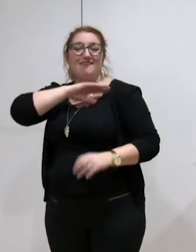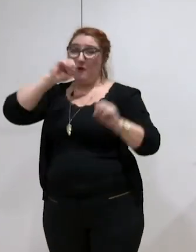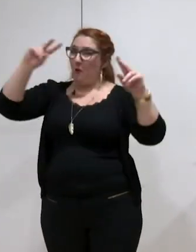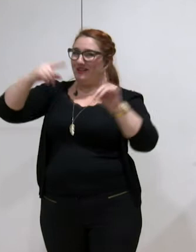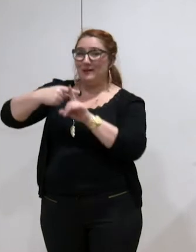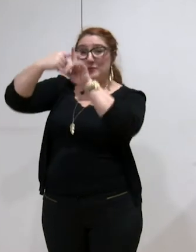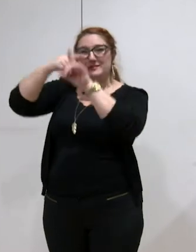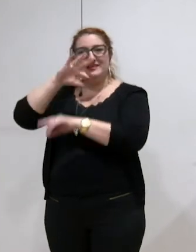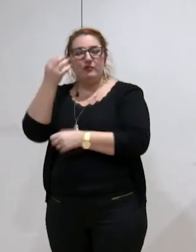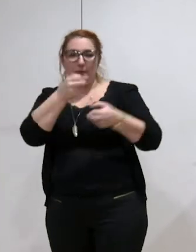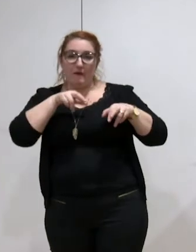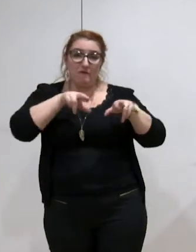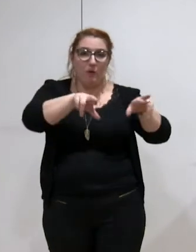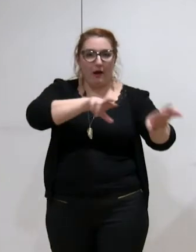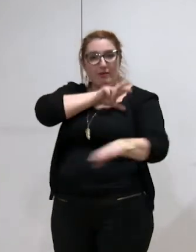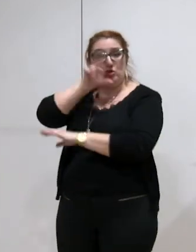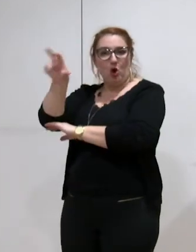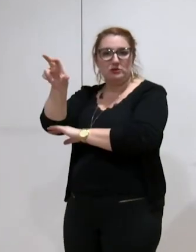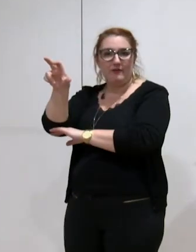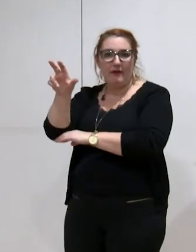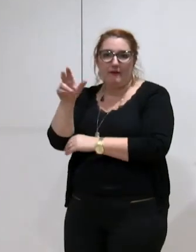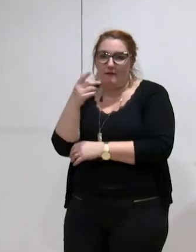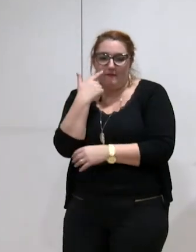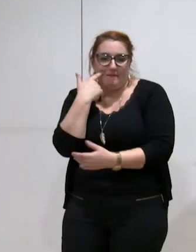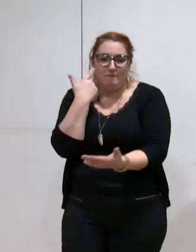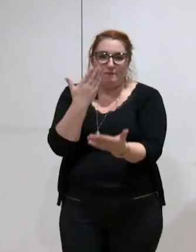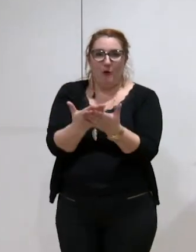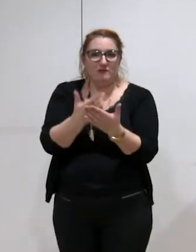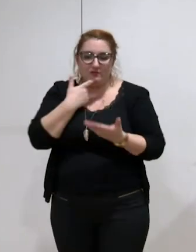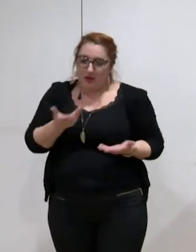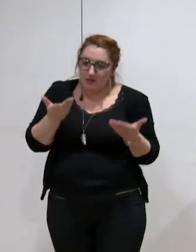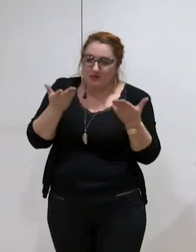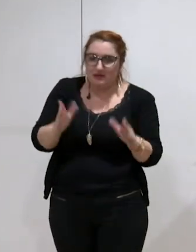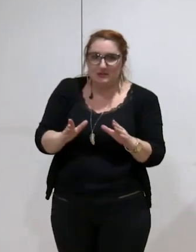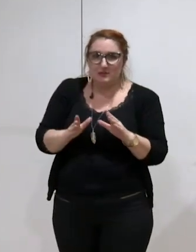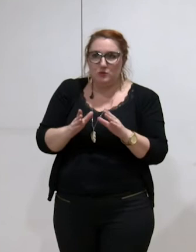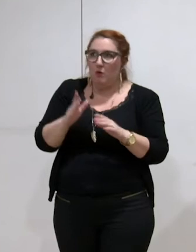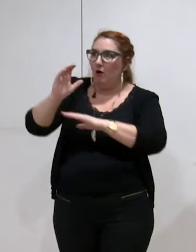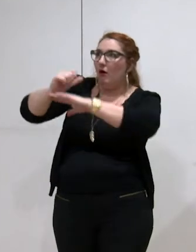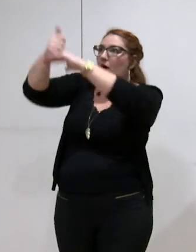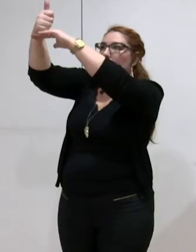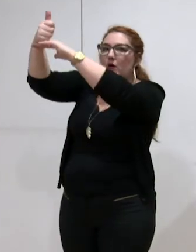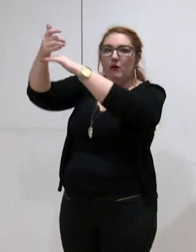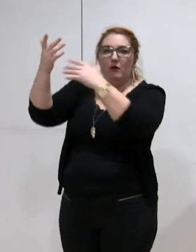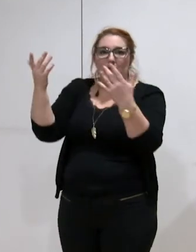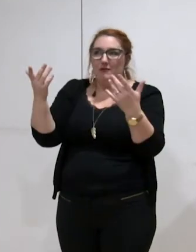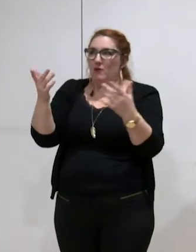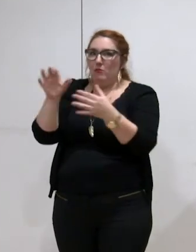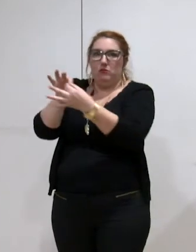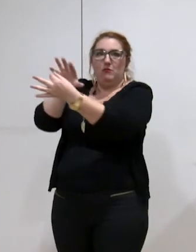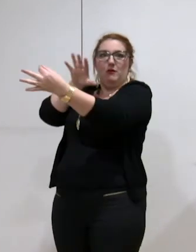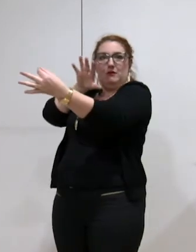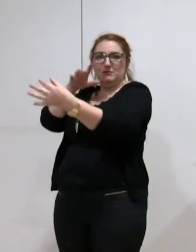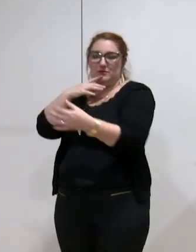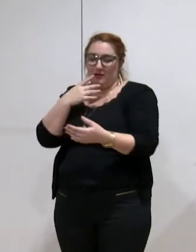à la métropole, on voit bien qu'on s'éloigne de la décision, qu'on s'éloigne de l'exécution et que, par conséquent, on